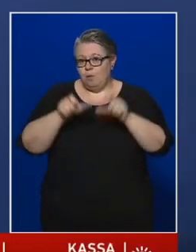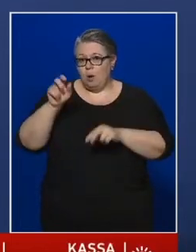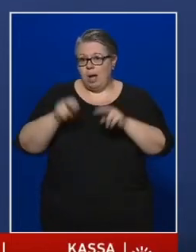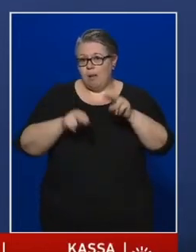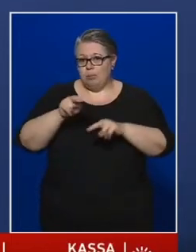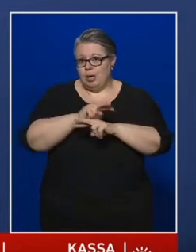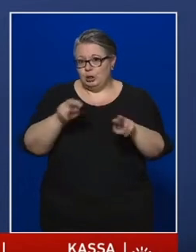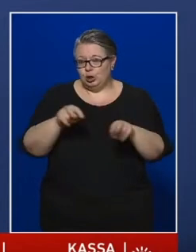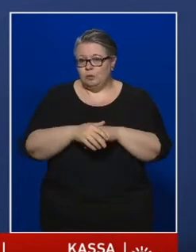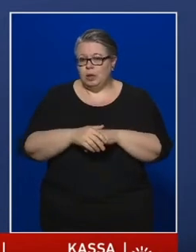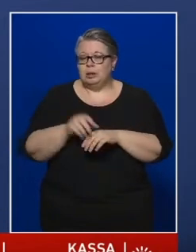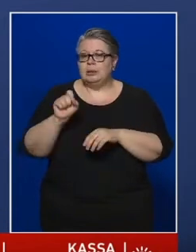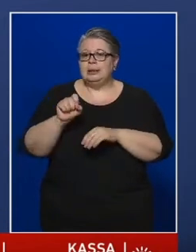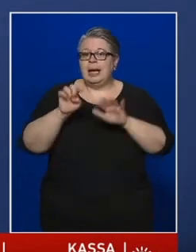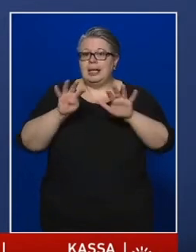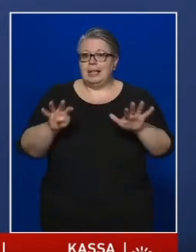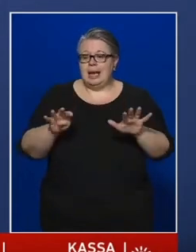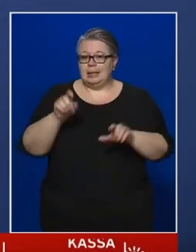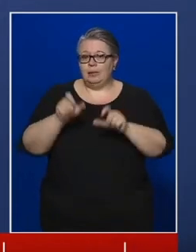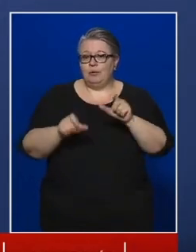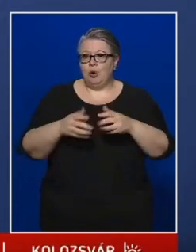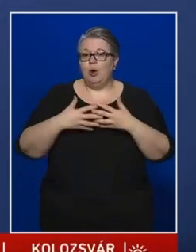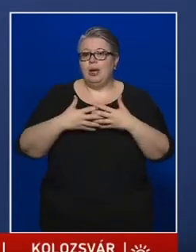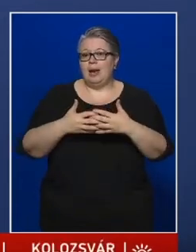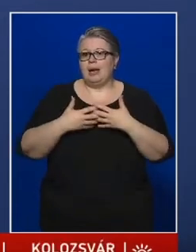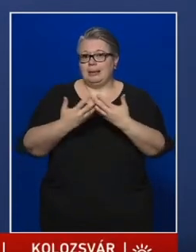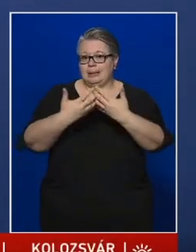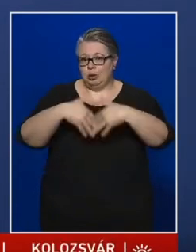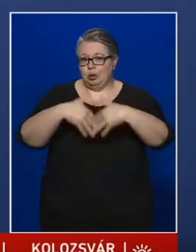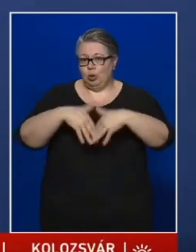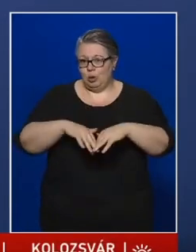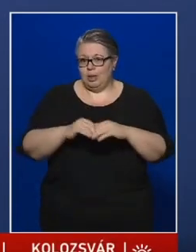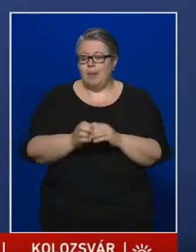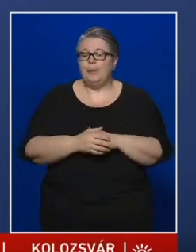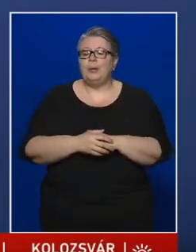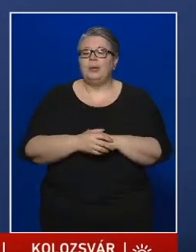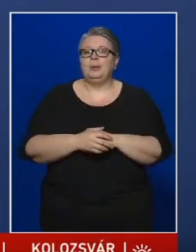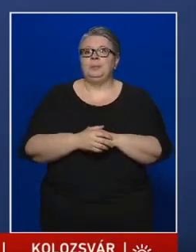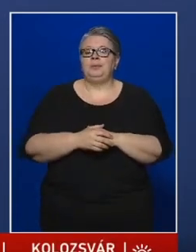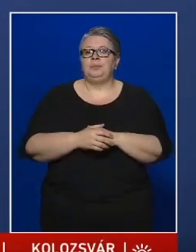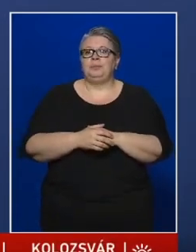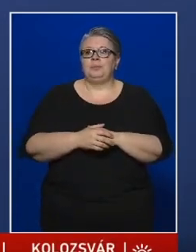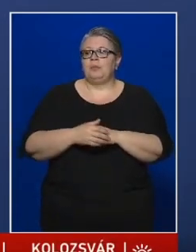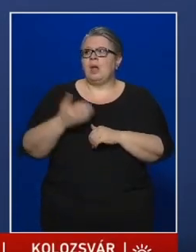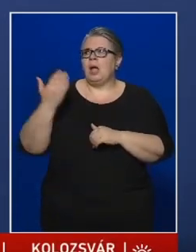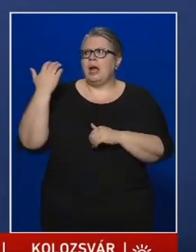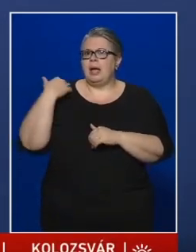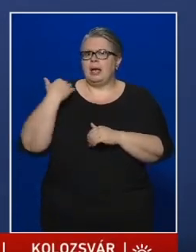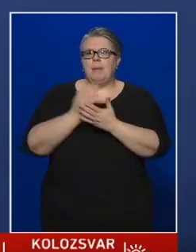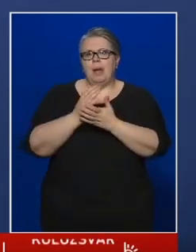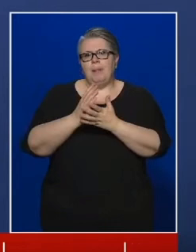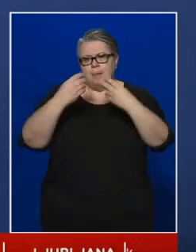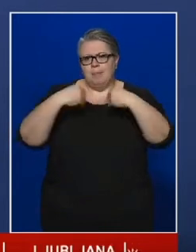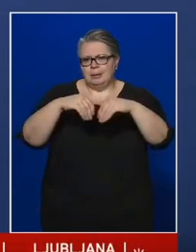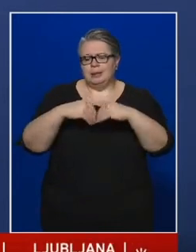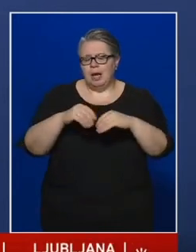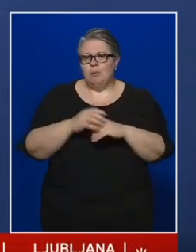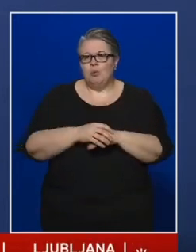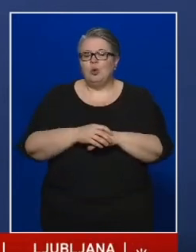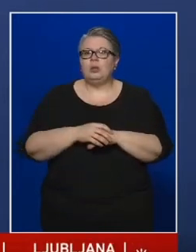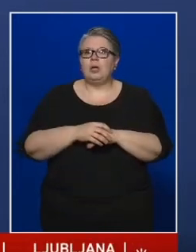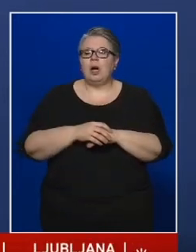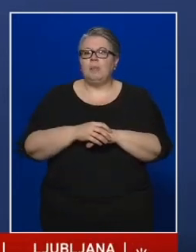ápolnak, és 19-en vannak lélegeztetőgépen. Régebben számoltam már be